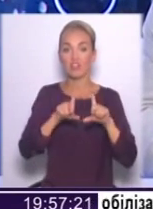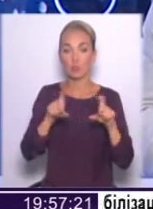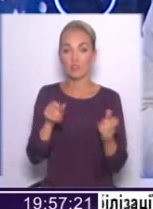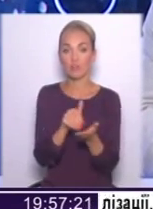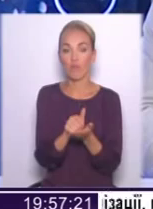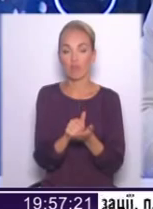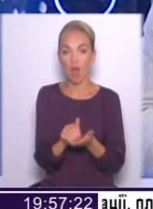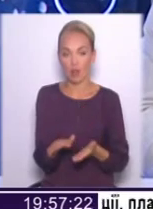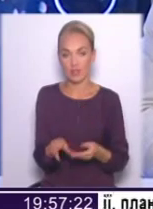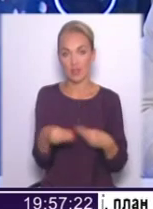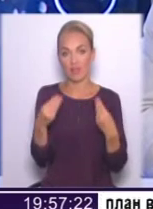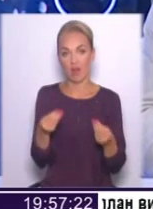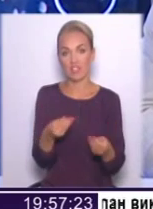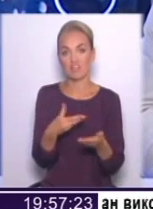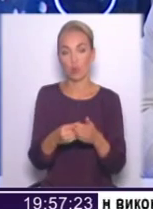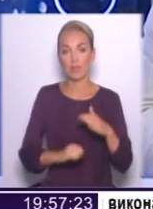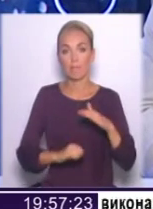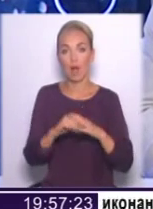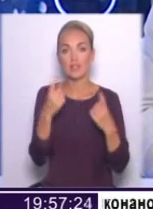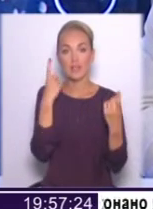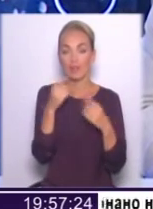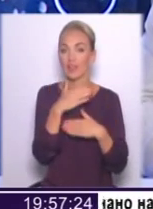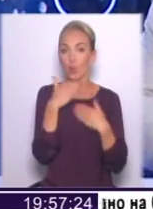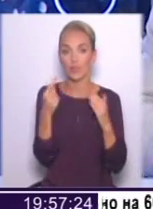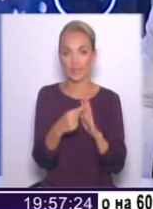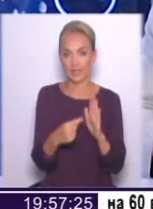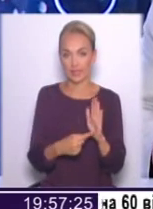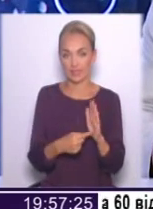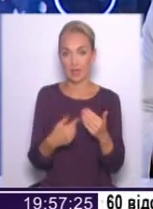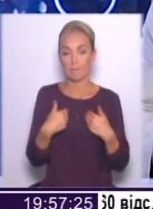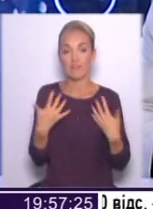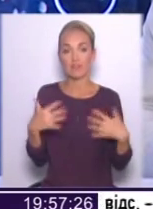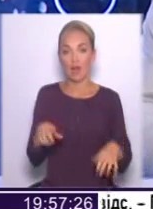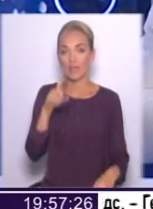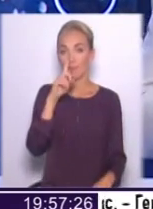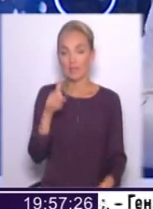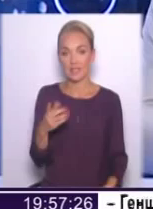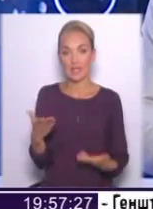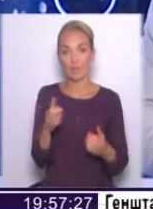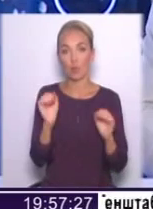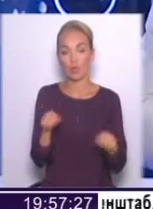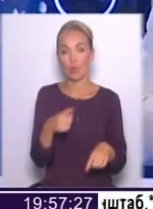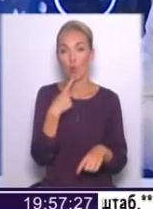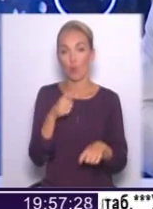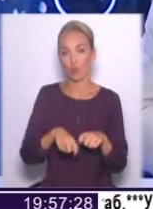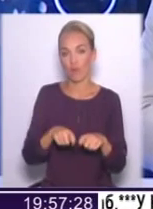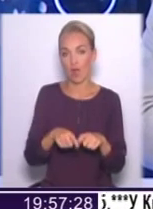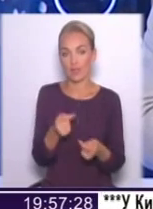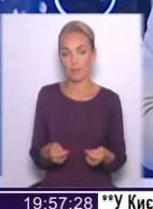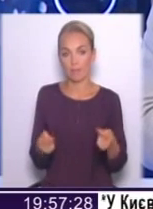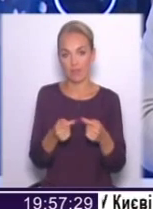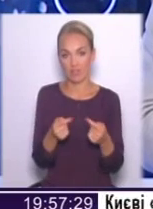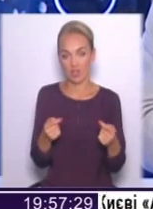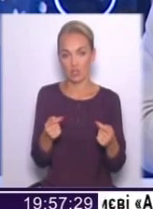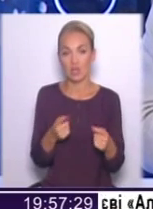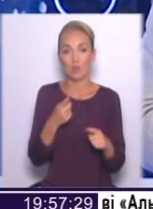ну, щоб ви розуміли, надавати свої бази даних і не хотіли ділитися. І, тобто, ми втратили, по суті, місяць, який ми могли б апробувати там, ну, певні речі, ну, а плюс,